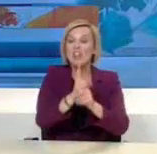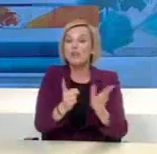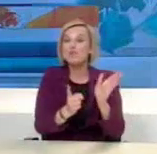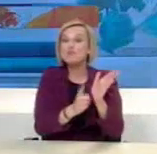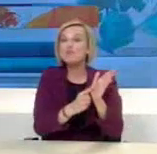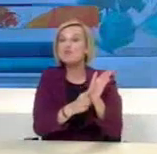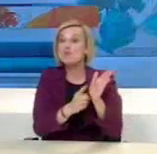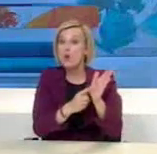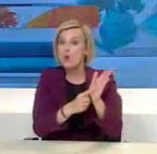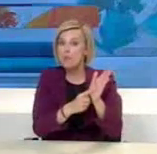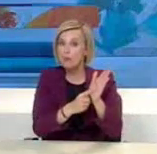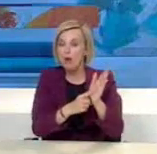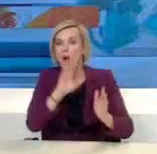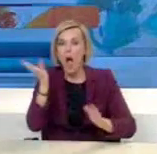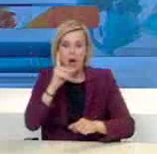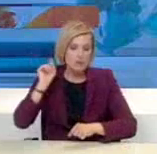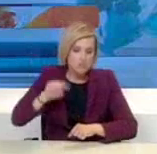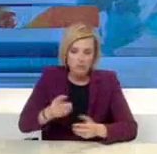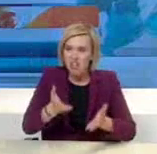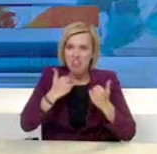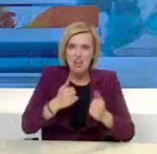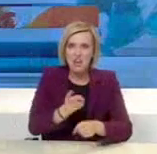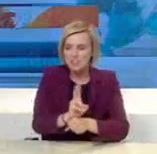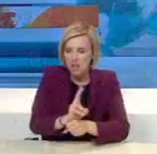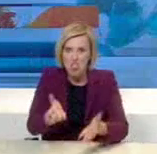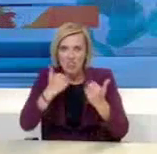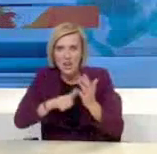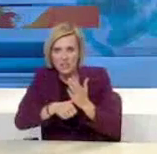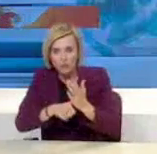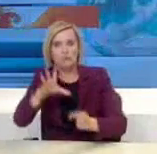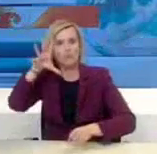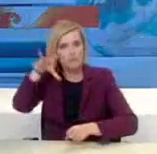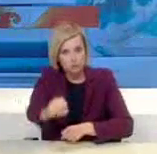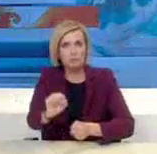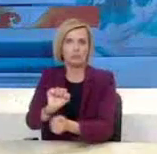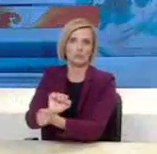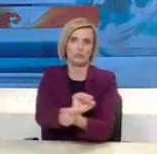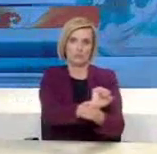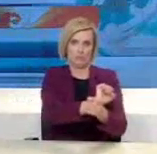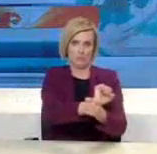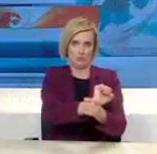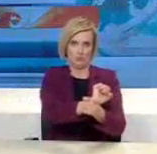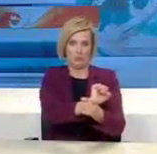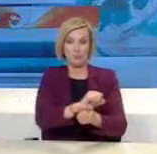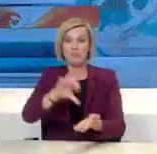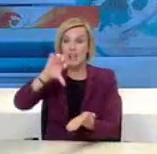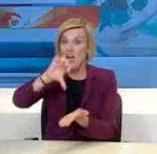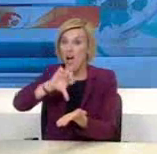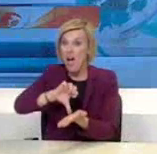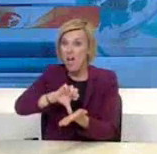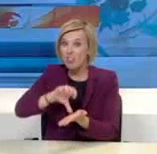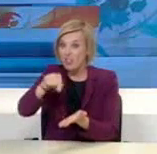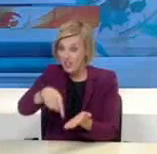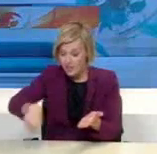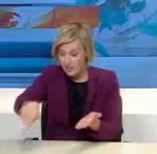περιπτώσεις αυτές η αυτόφορη διαδικασία. Θα υπάρχει στην Αθήνα και στη Θεσσαλονίκη και από αέρος επιτήρηση